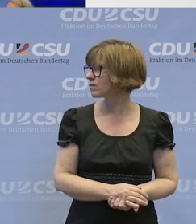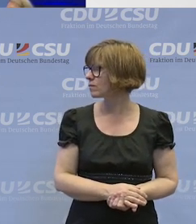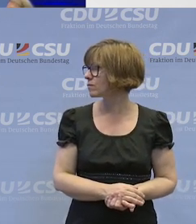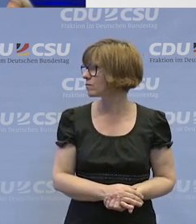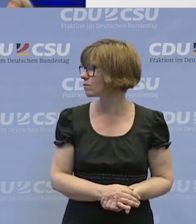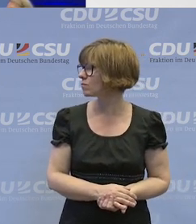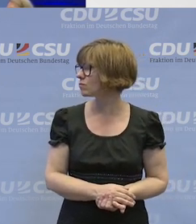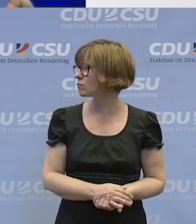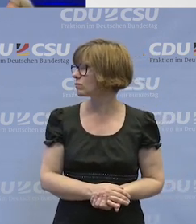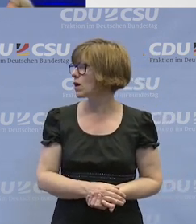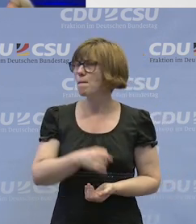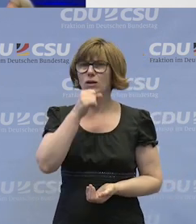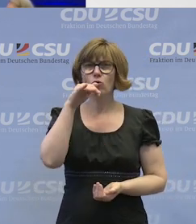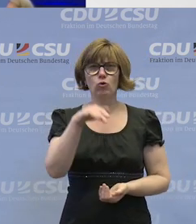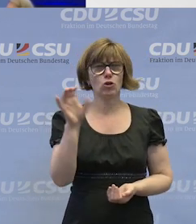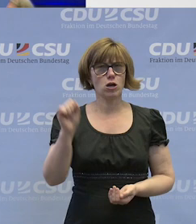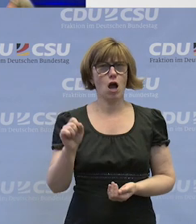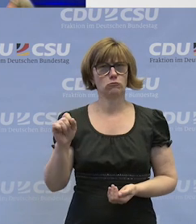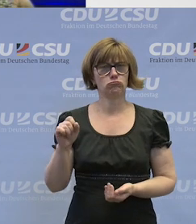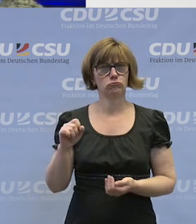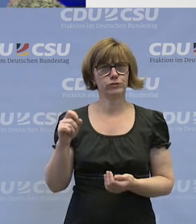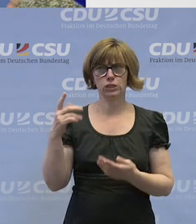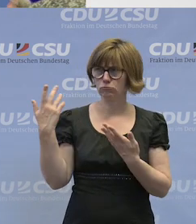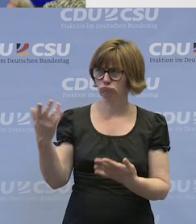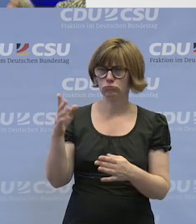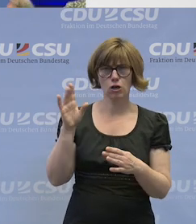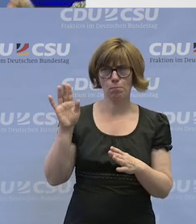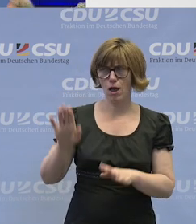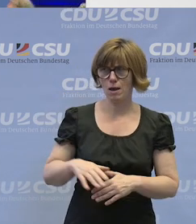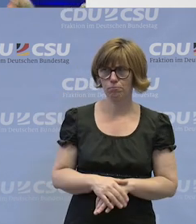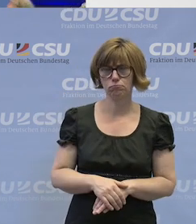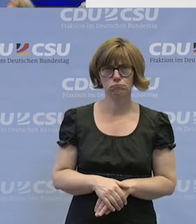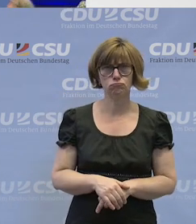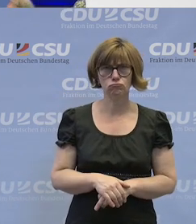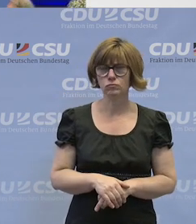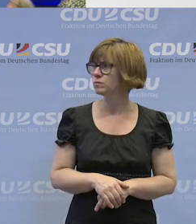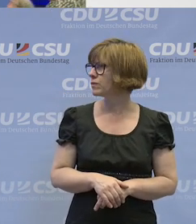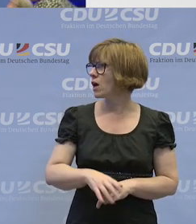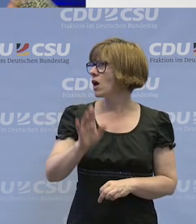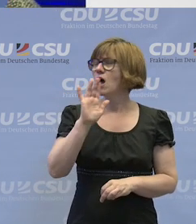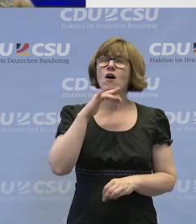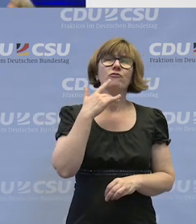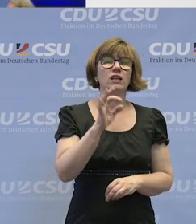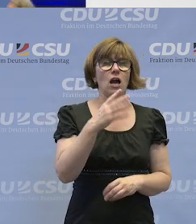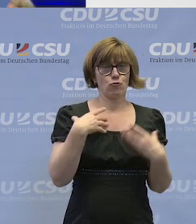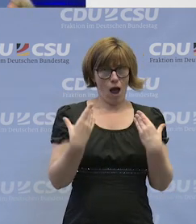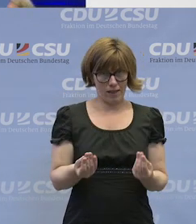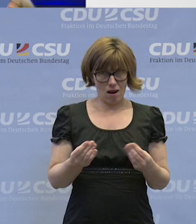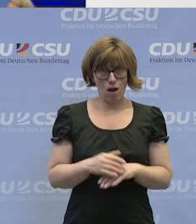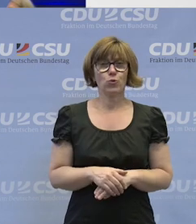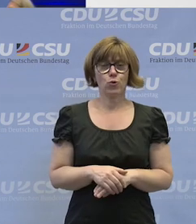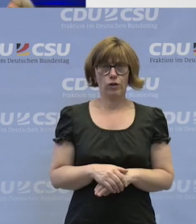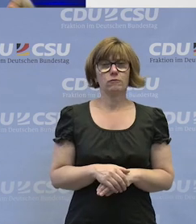Am Rednerpult ist ein Mikrofon, aber Sie können auch gerne das mitnehmen, wie Sie möchten. Ja, vielen Dank für die Einladung.